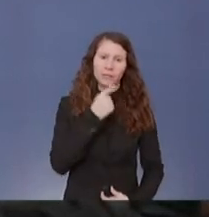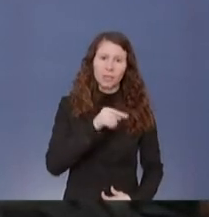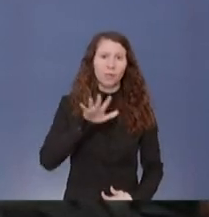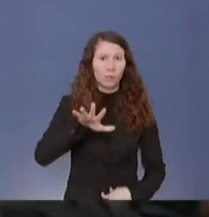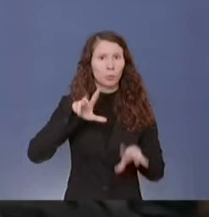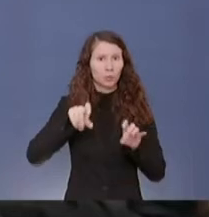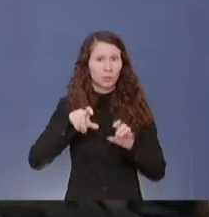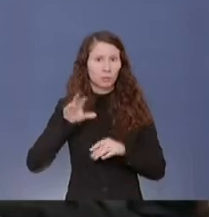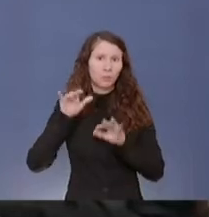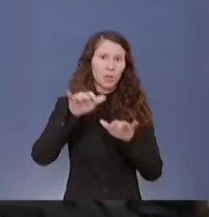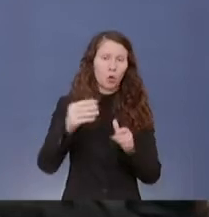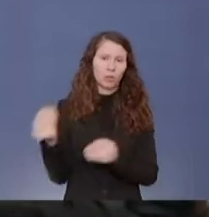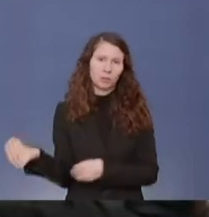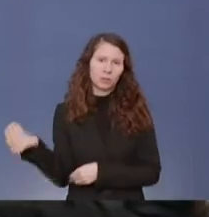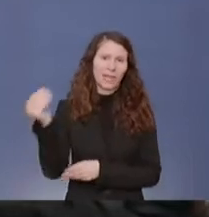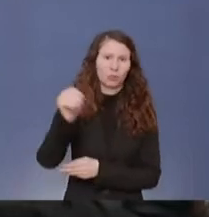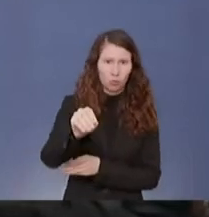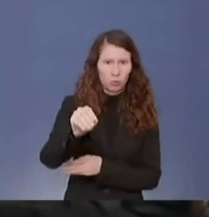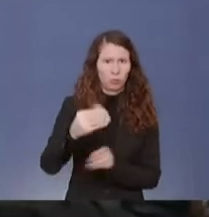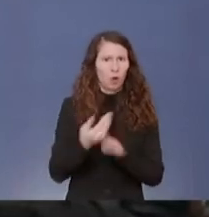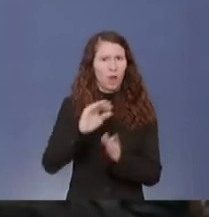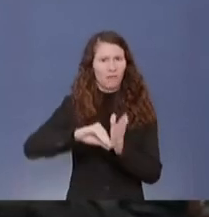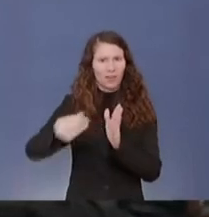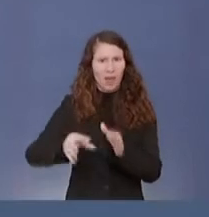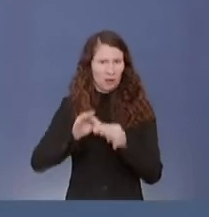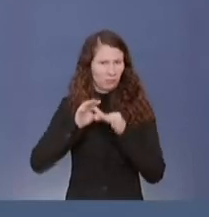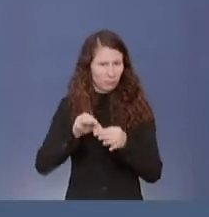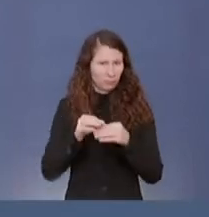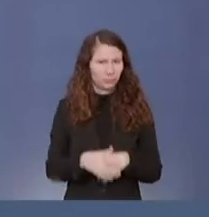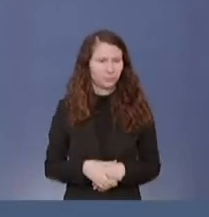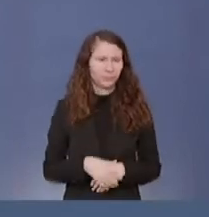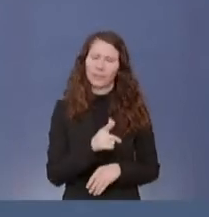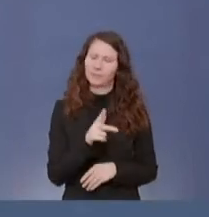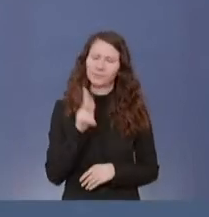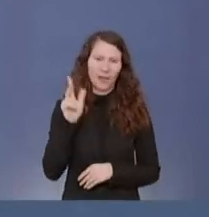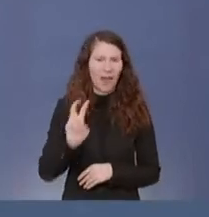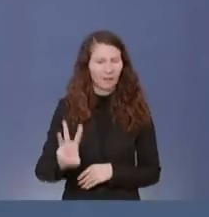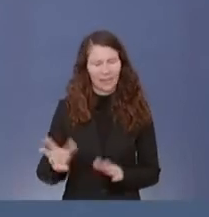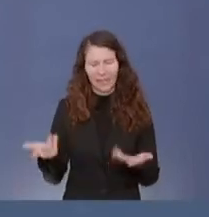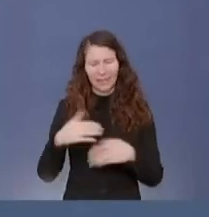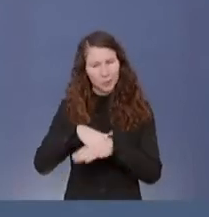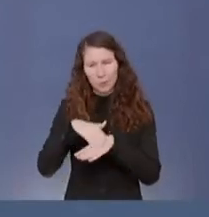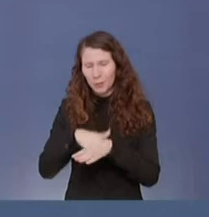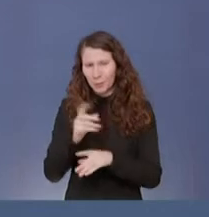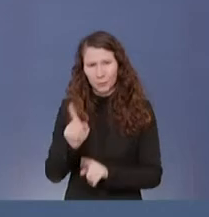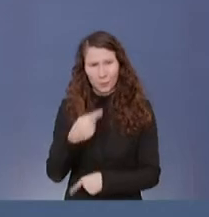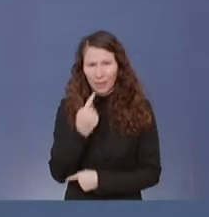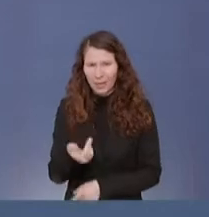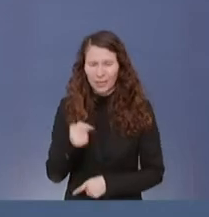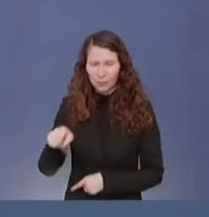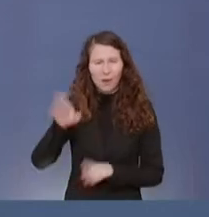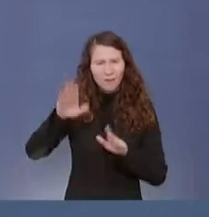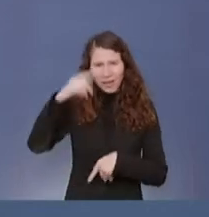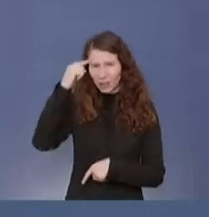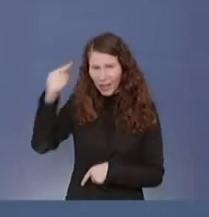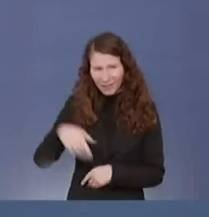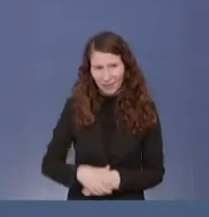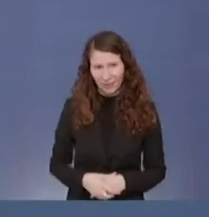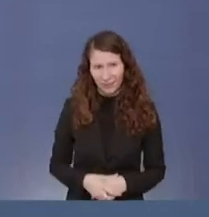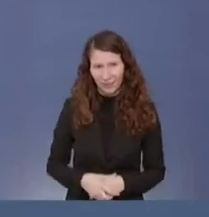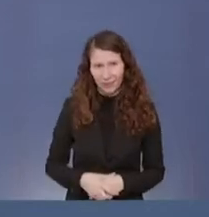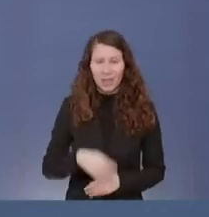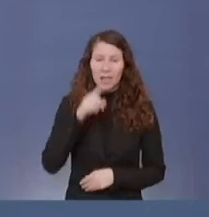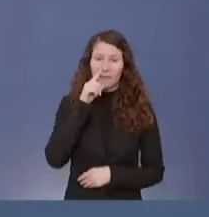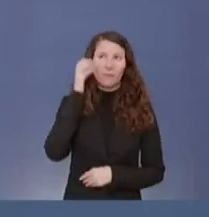kommen zusätzlich, kommen schon aus dem neuen Vertrag. Es werden, Herr Wackert, Entschuldigung, wenn ich es so sage, Sie denken falsch. Also ich meine, wenn die mehr